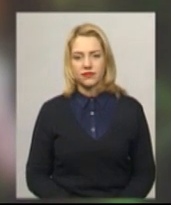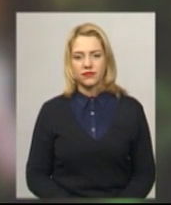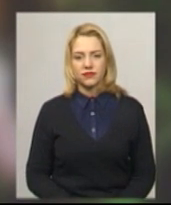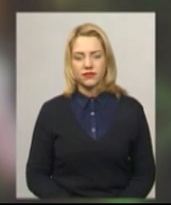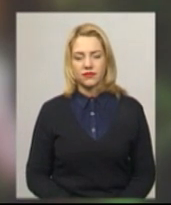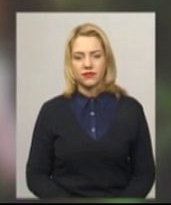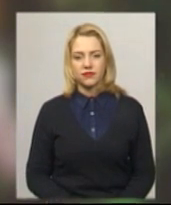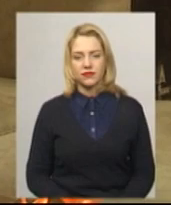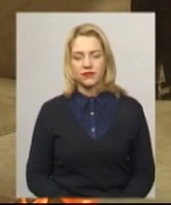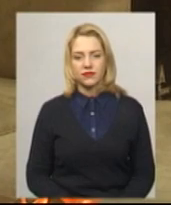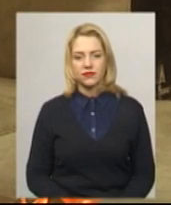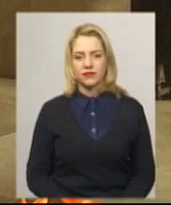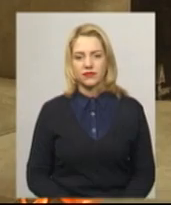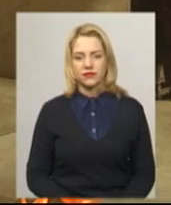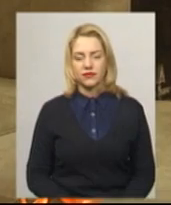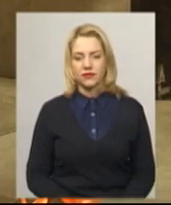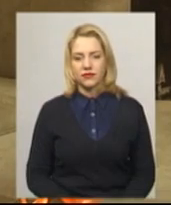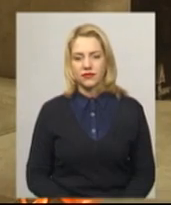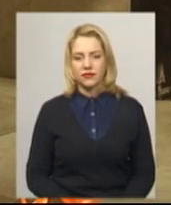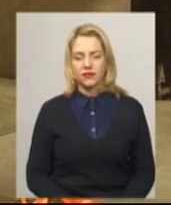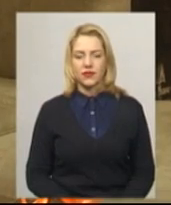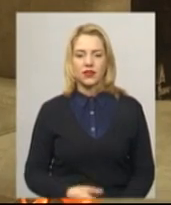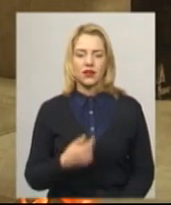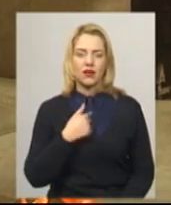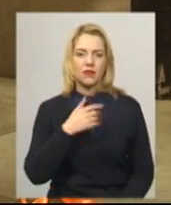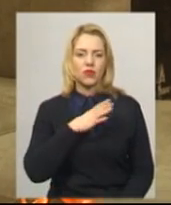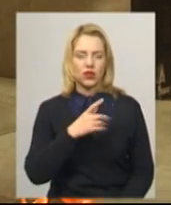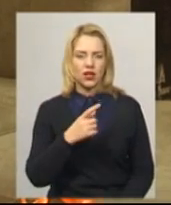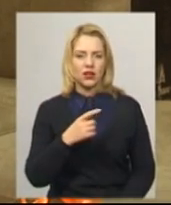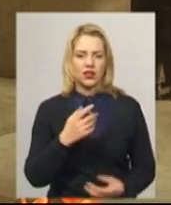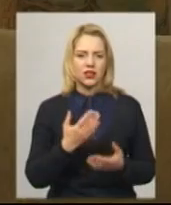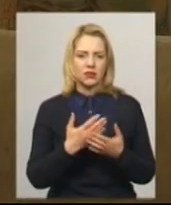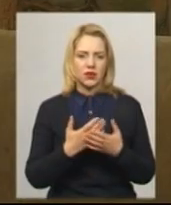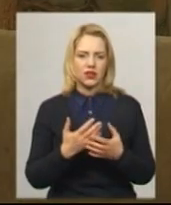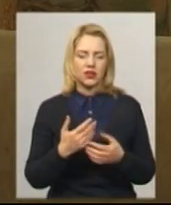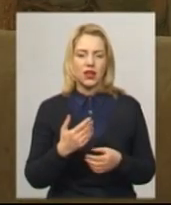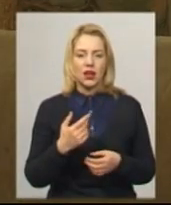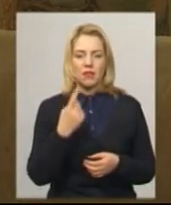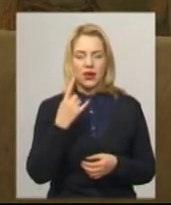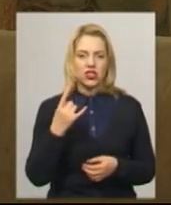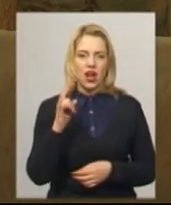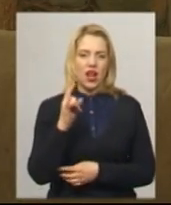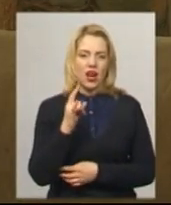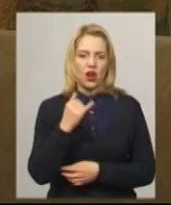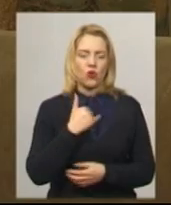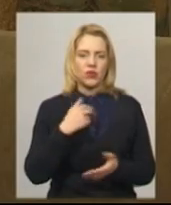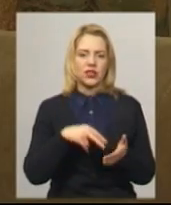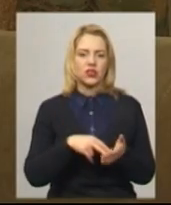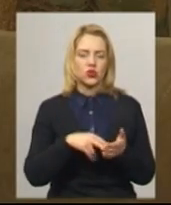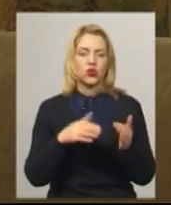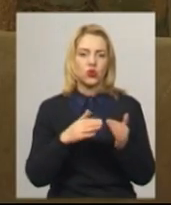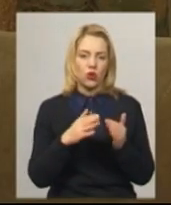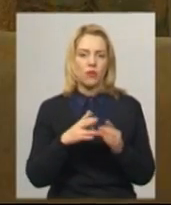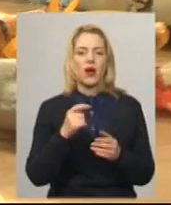Щось мені тильда теж були з великими ногами, руками. Перша лялька в мене вдома стоїть, далі